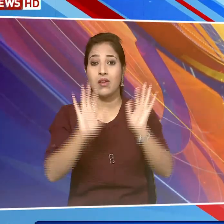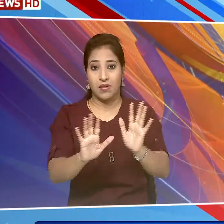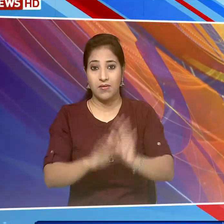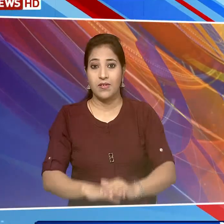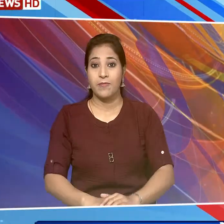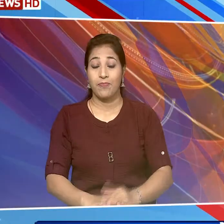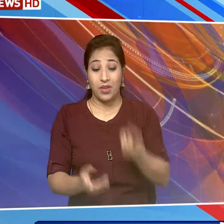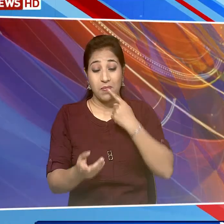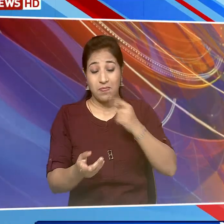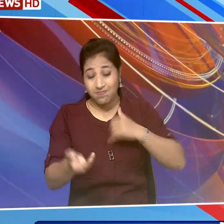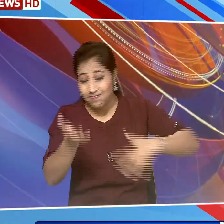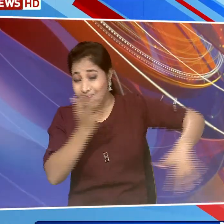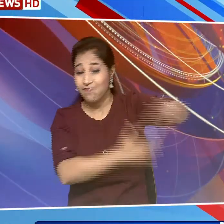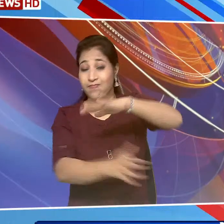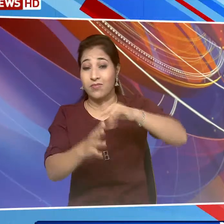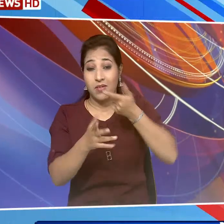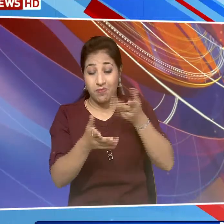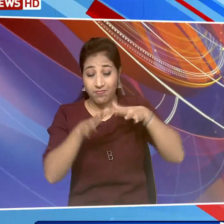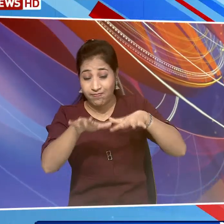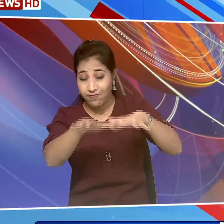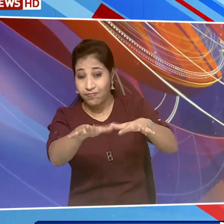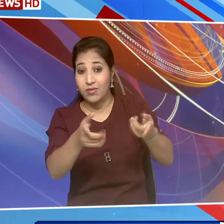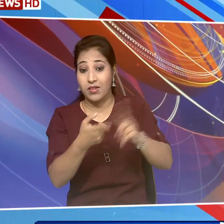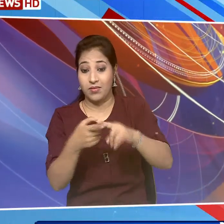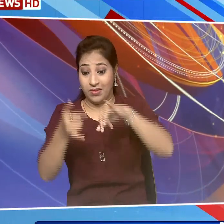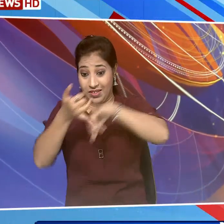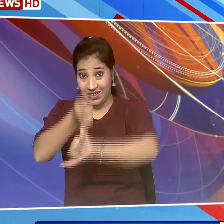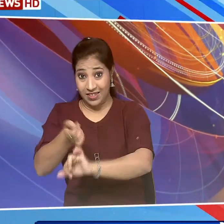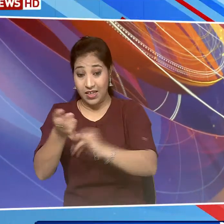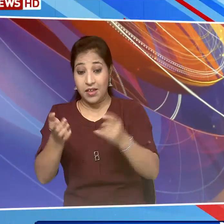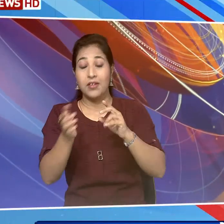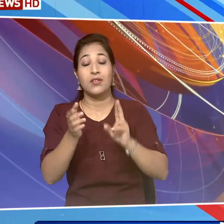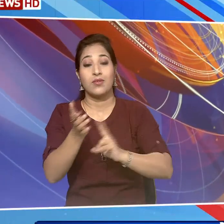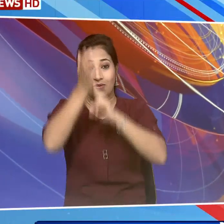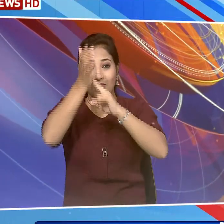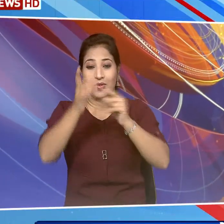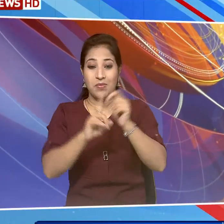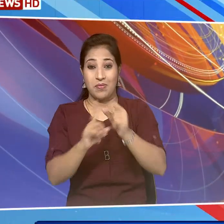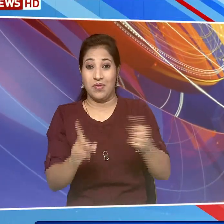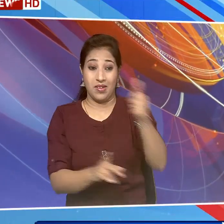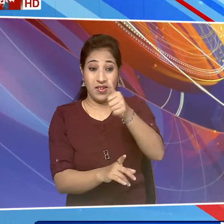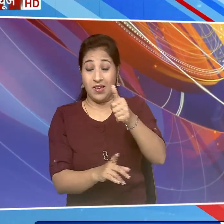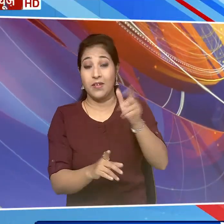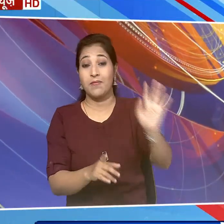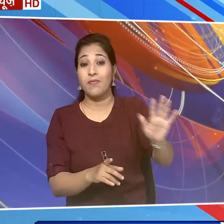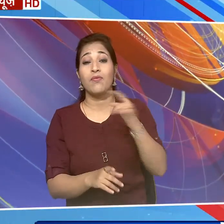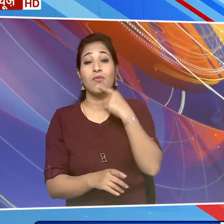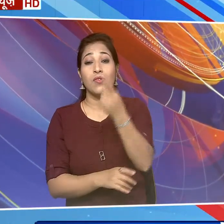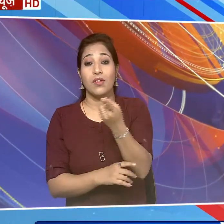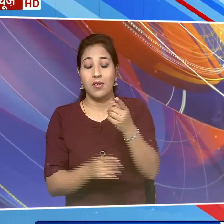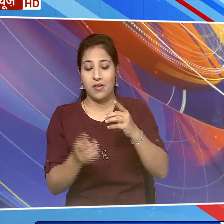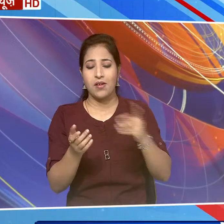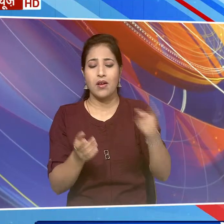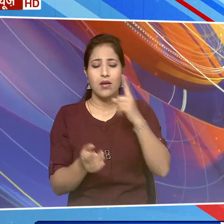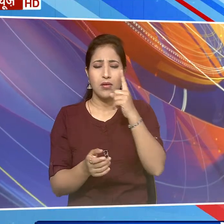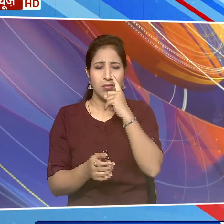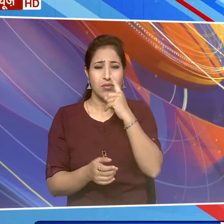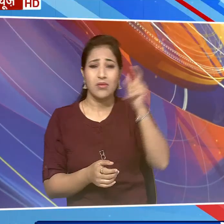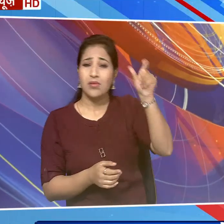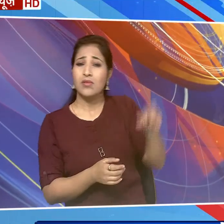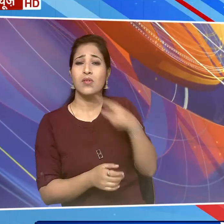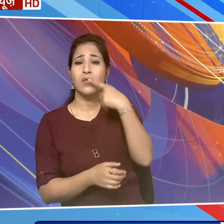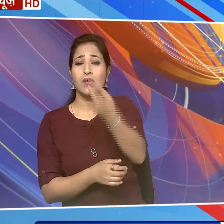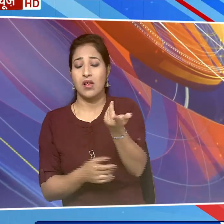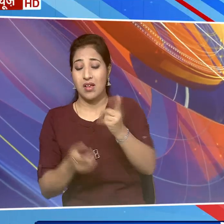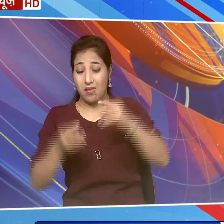चक्रवात सित्रांग को लेकर पश्चिम बंगाल की मुख्यमंतरी ममता बैनर जी ने बारिश की संभावना के बीच